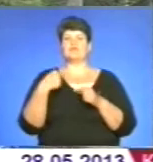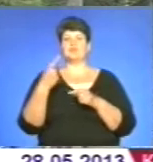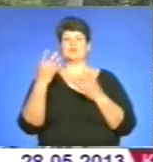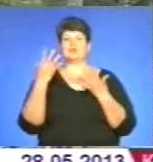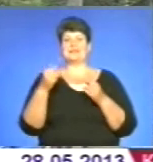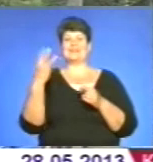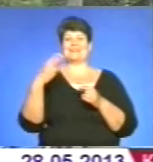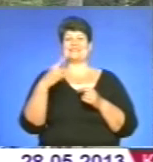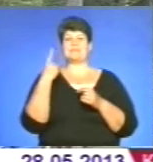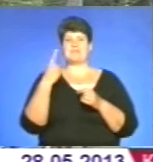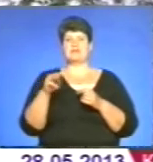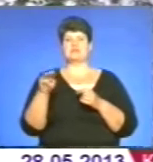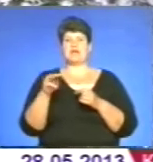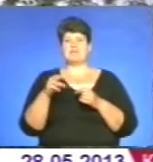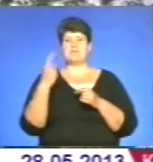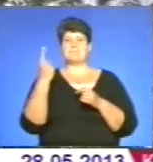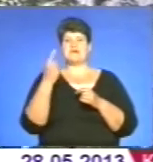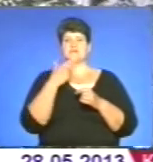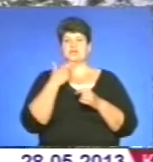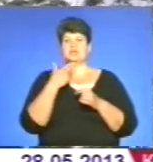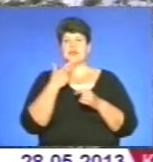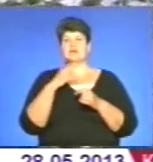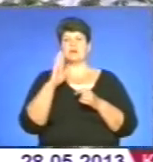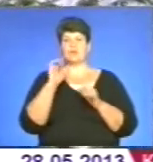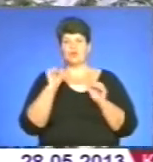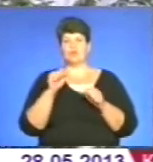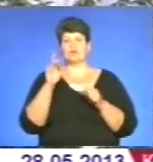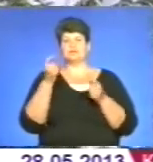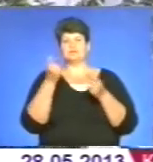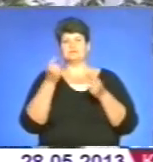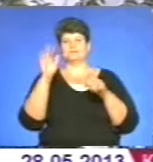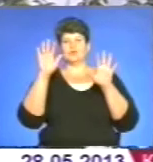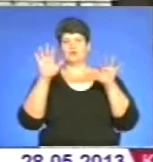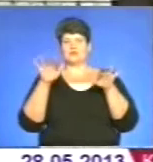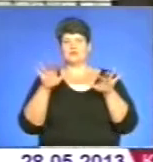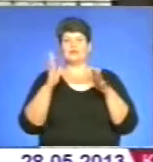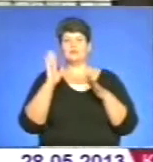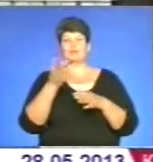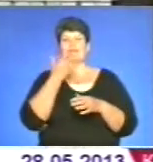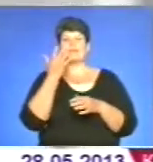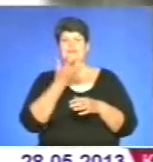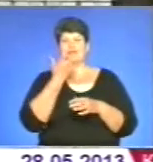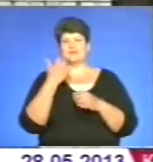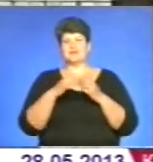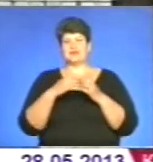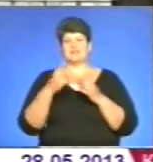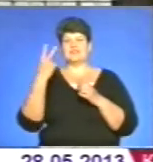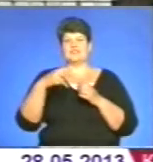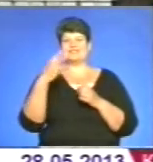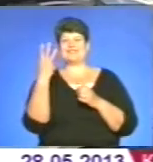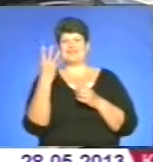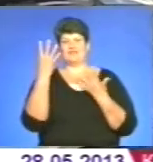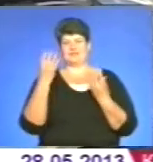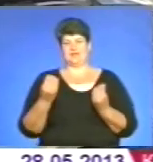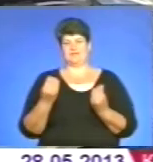31 травня і 1 червня, також можливі короткочасні дощі. Але буде тепло, в середньому плюс 23 в день.